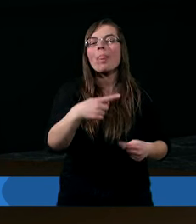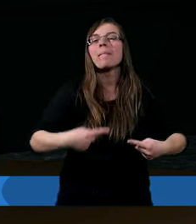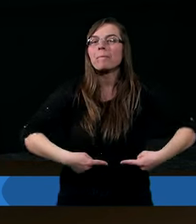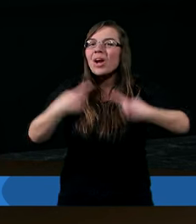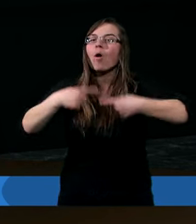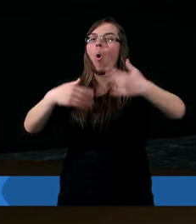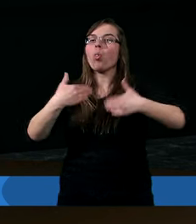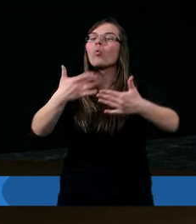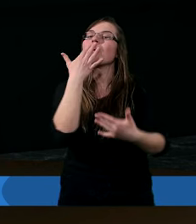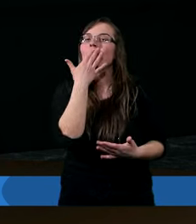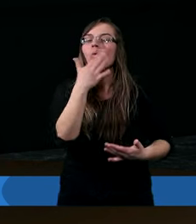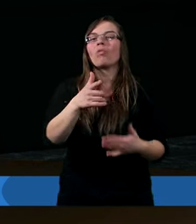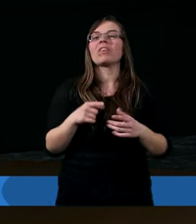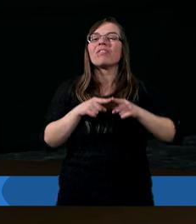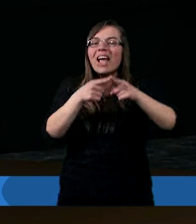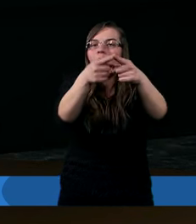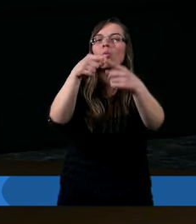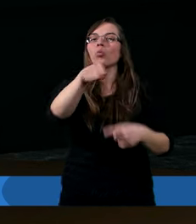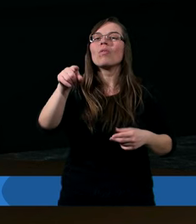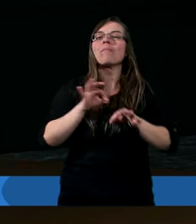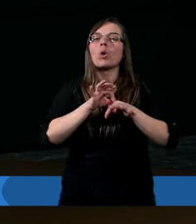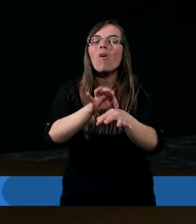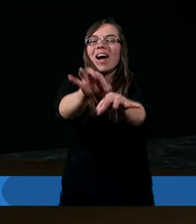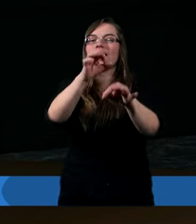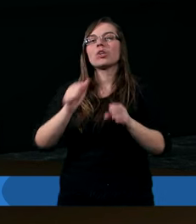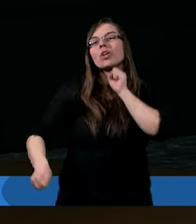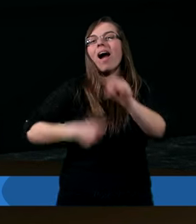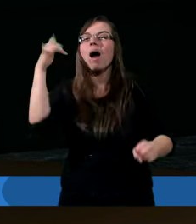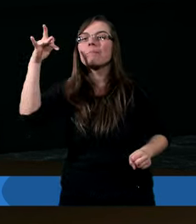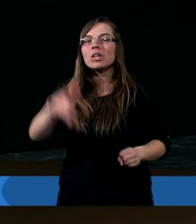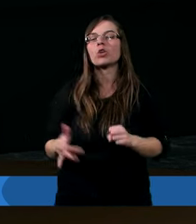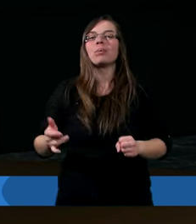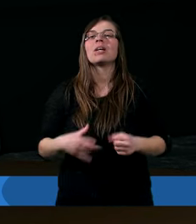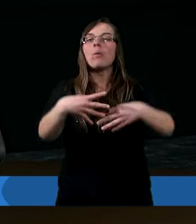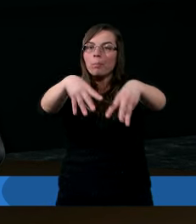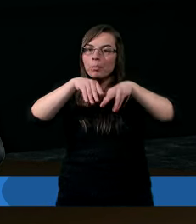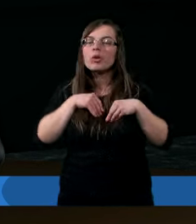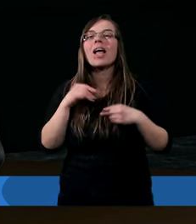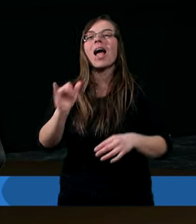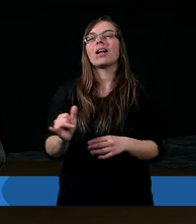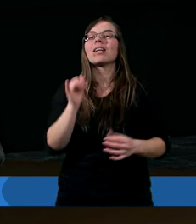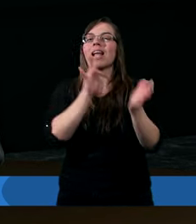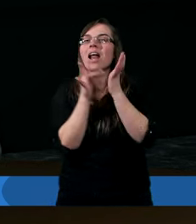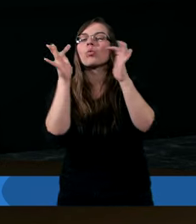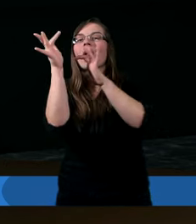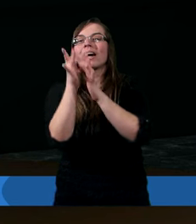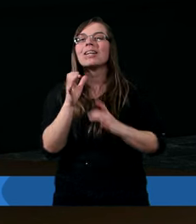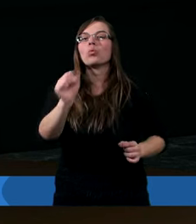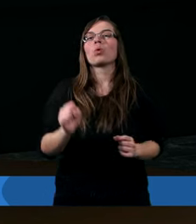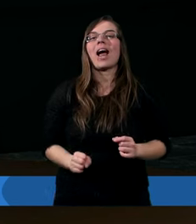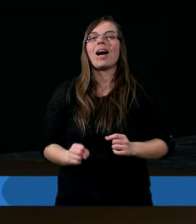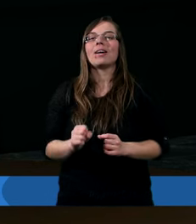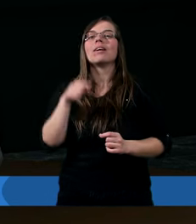przekonuje, w tym kierunku prowadzi, abyśmy przyjęli Jezusa